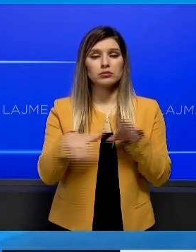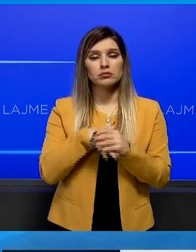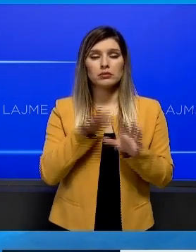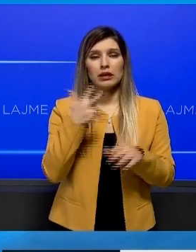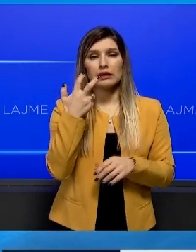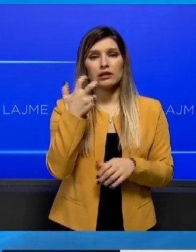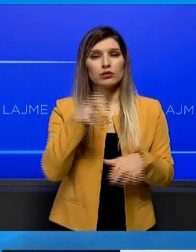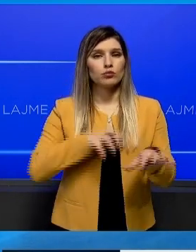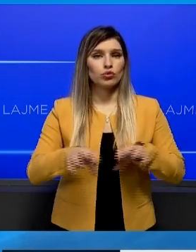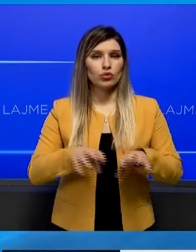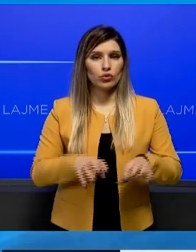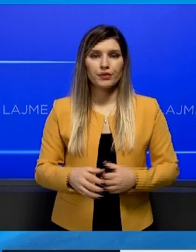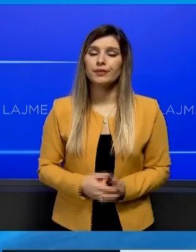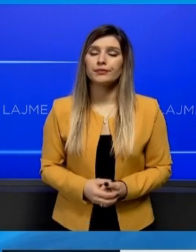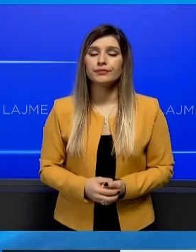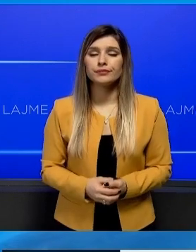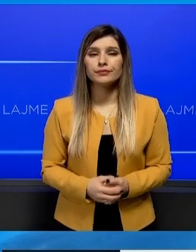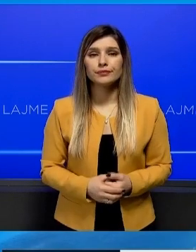rrëth 300 personave.